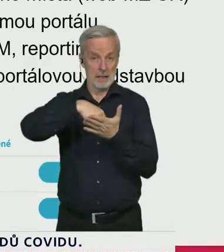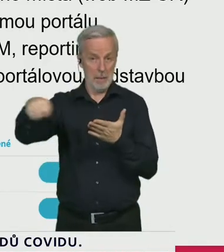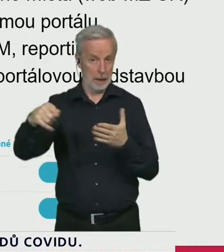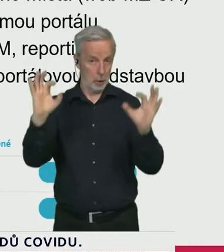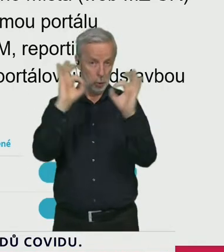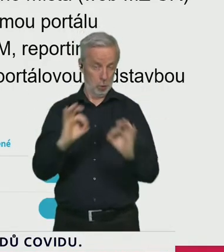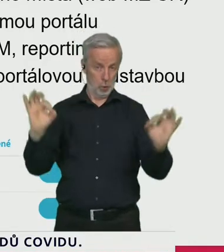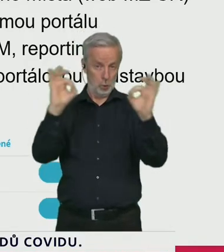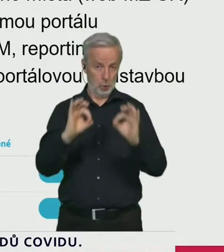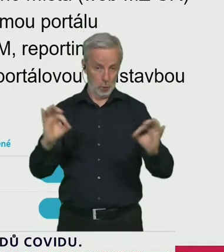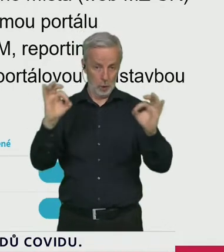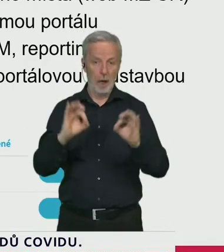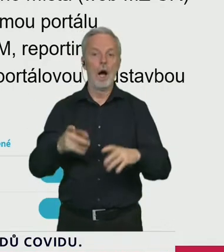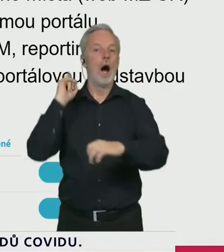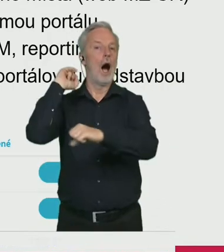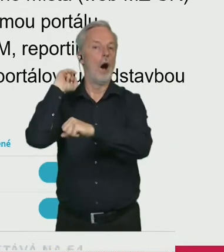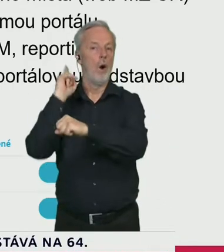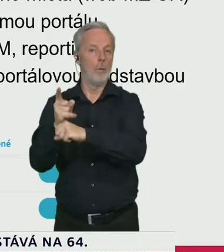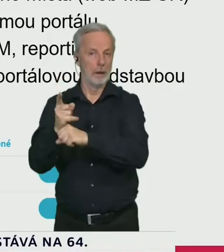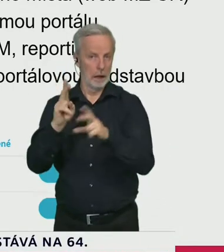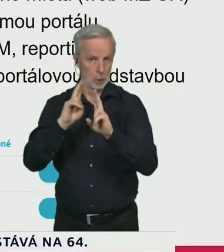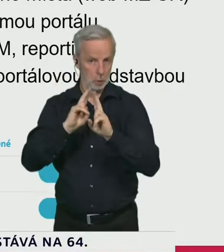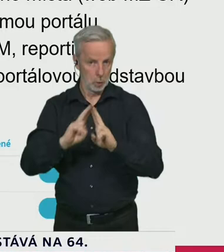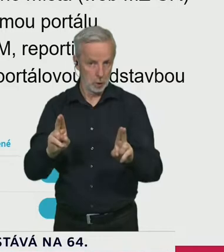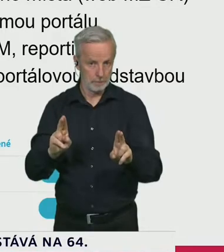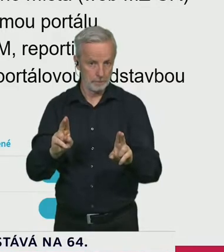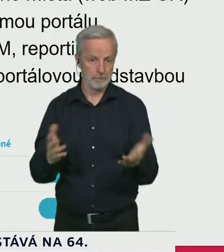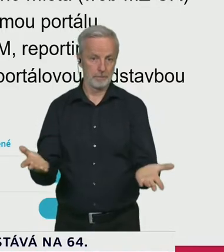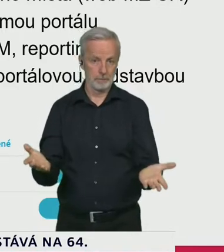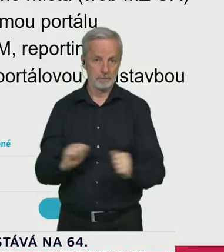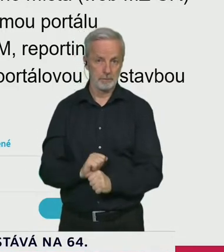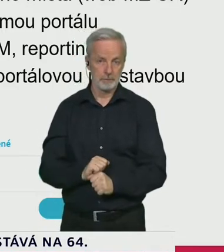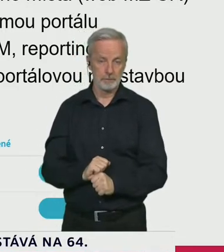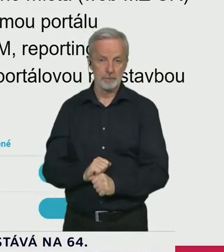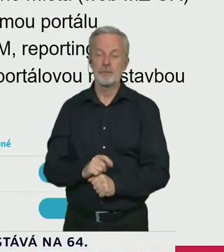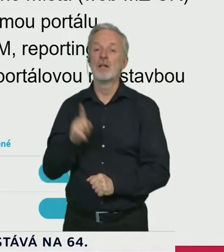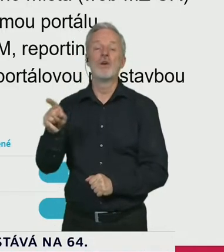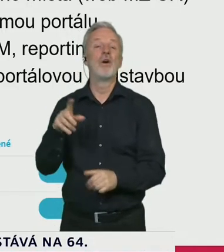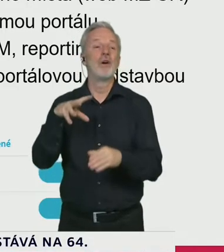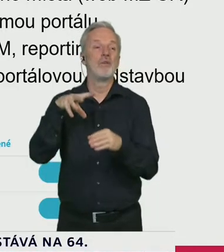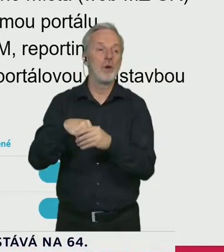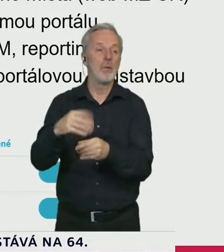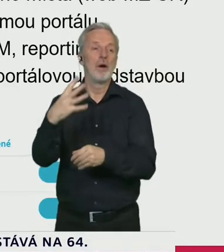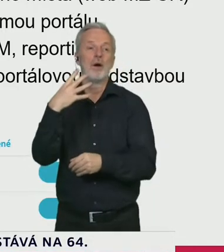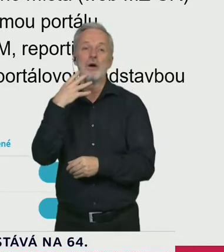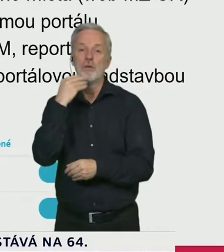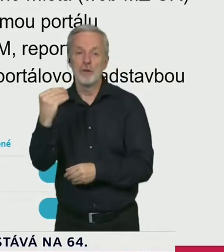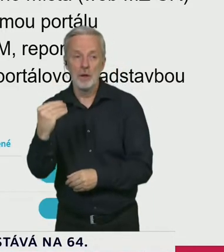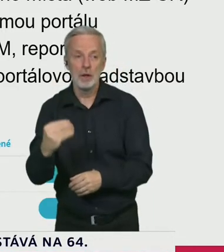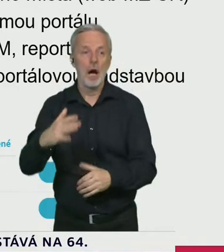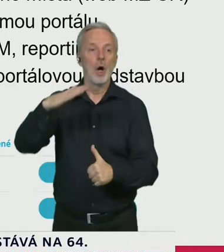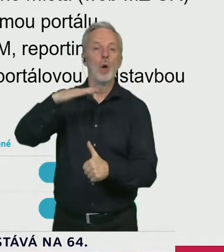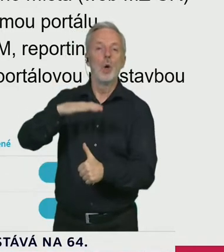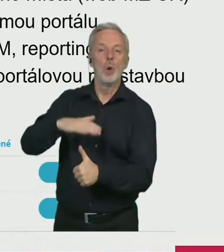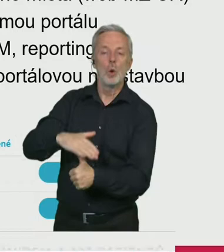a můžete se objednat. Je to výhodné i v tom, že ten centrální rezervační systém je